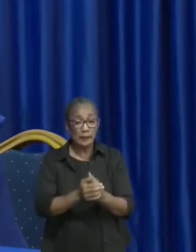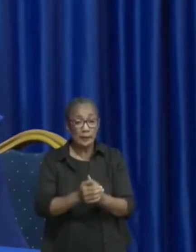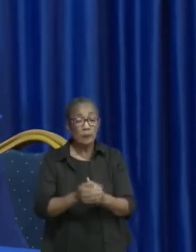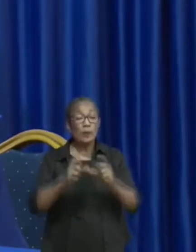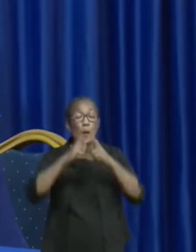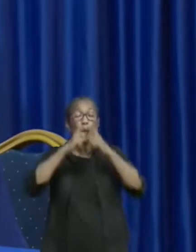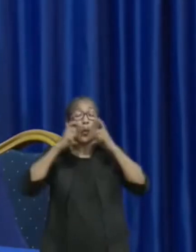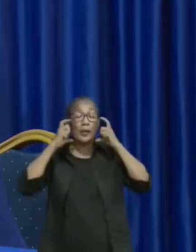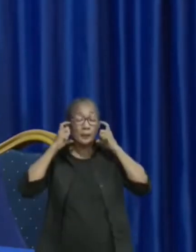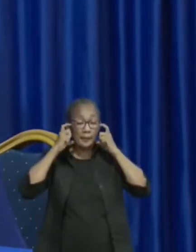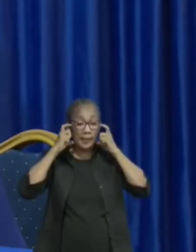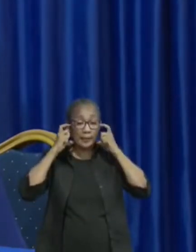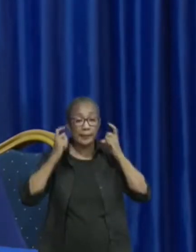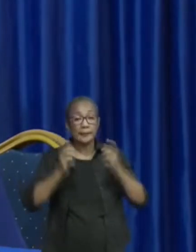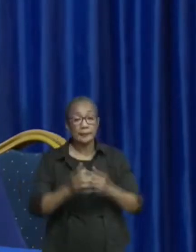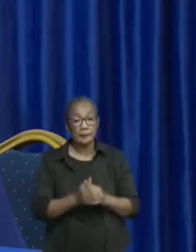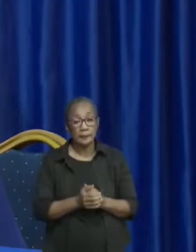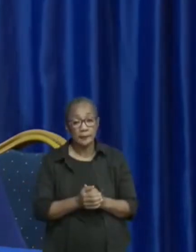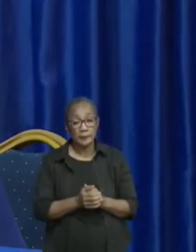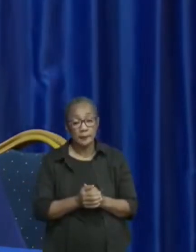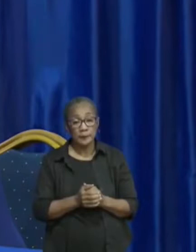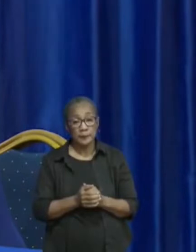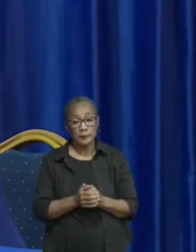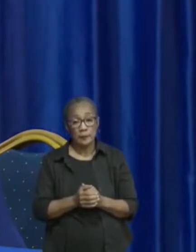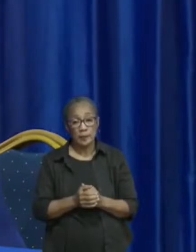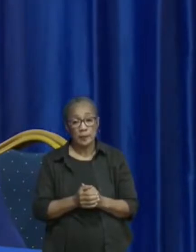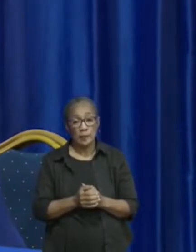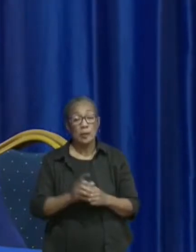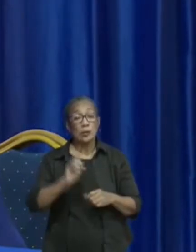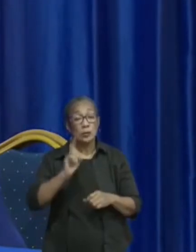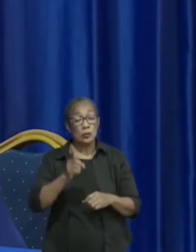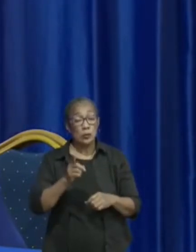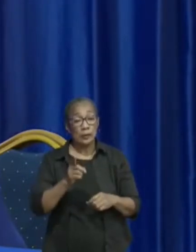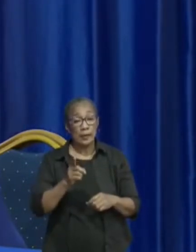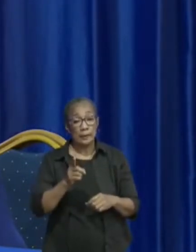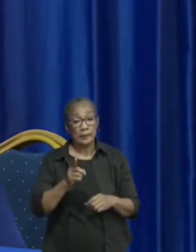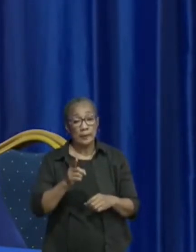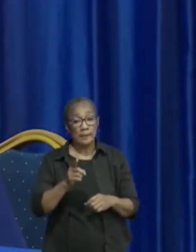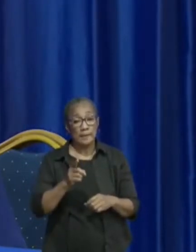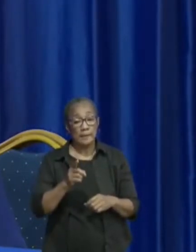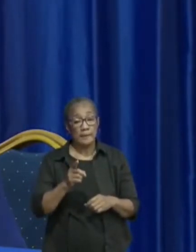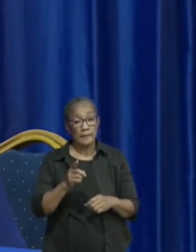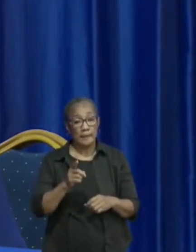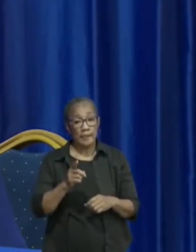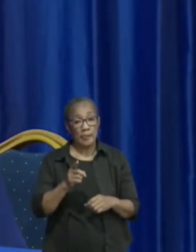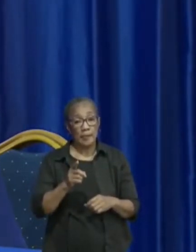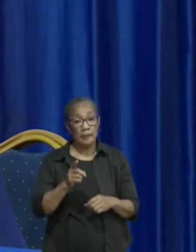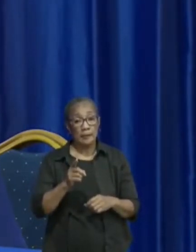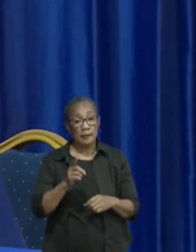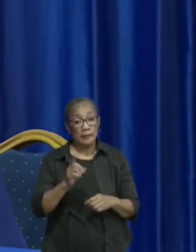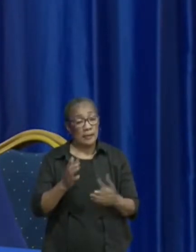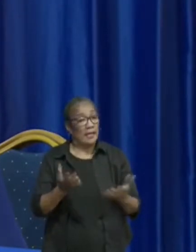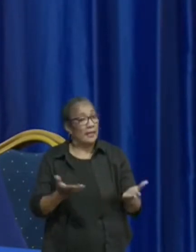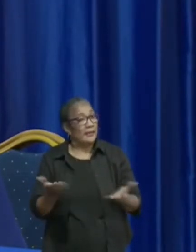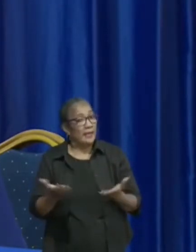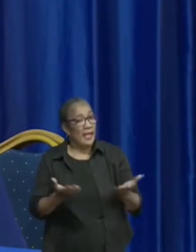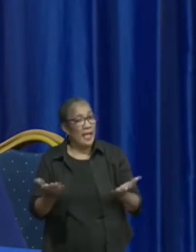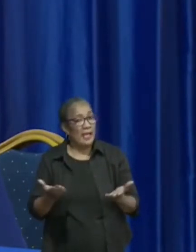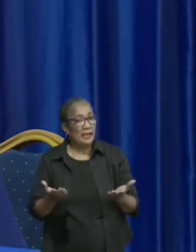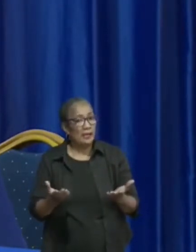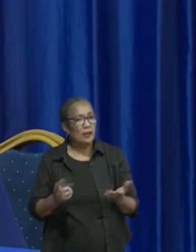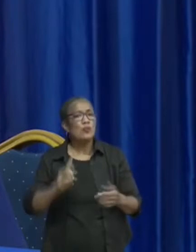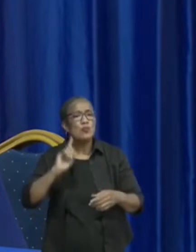mondbedekking, zodat het eigenlijk een soort